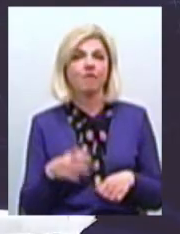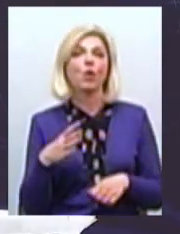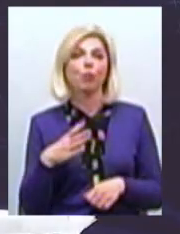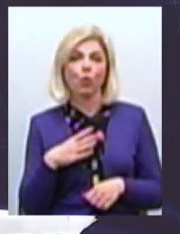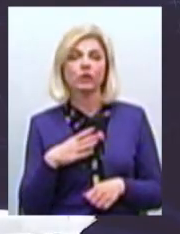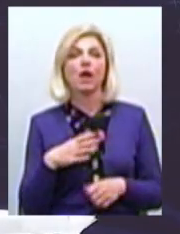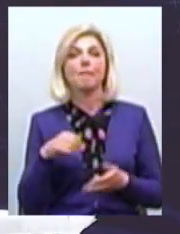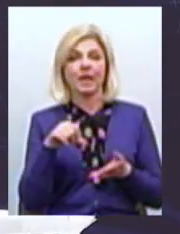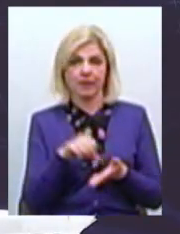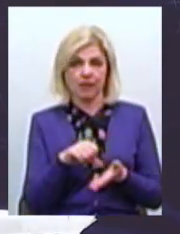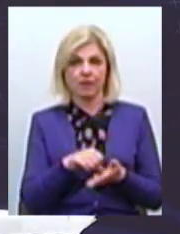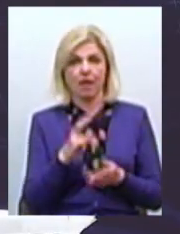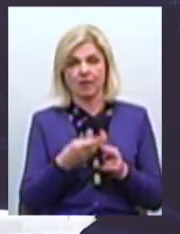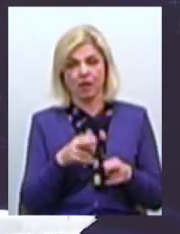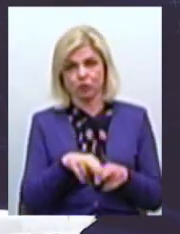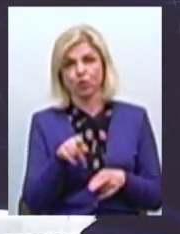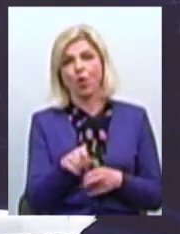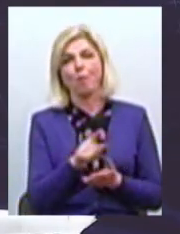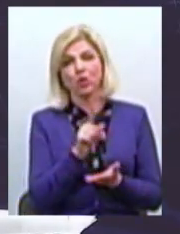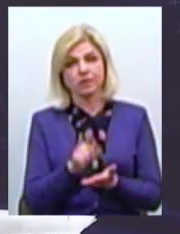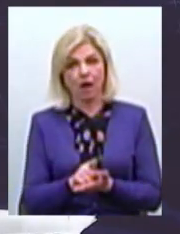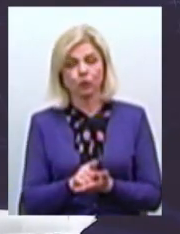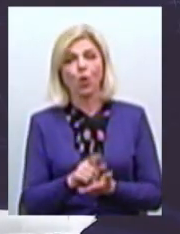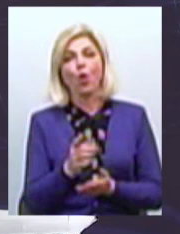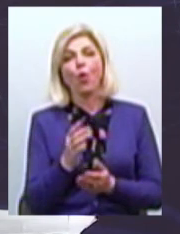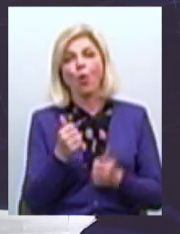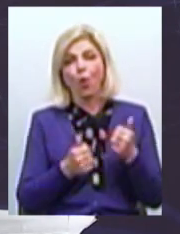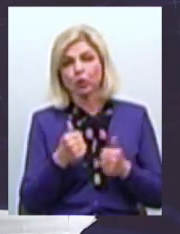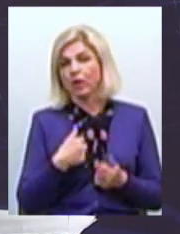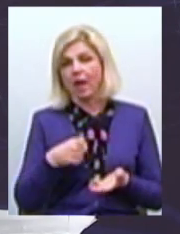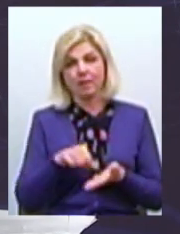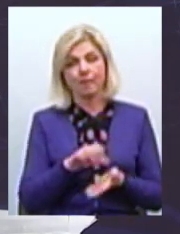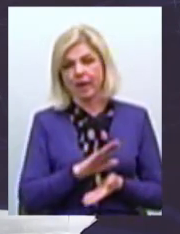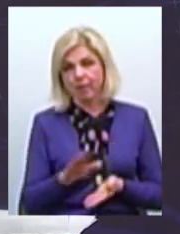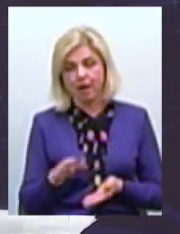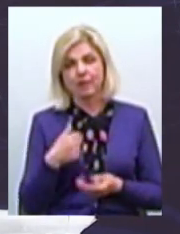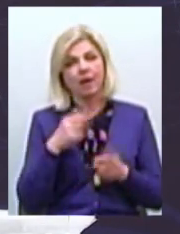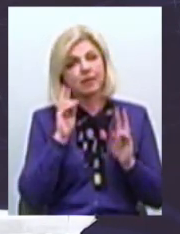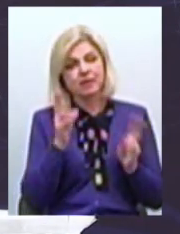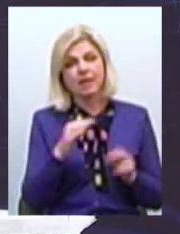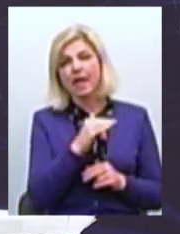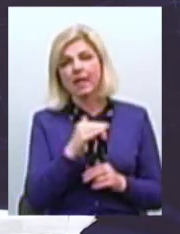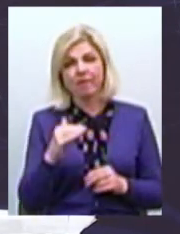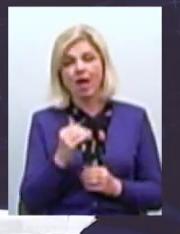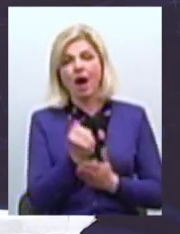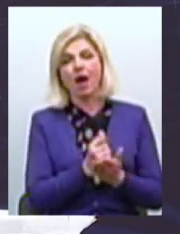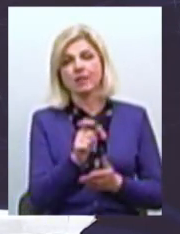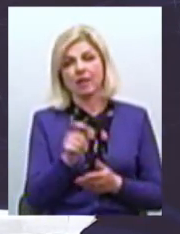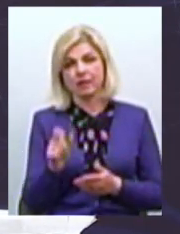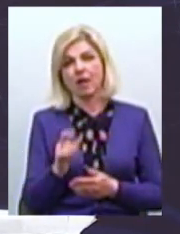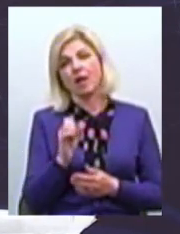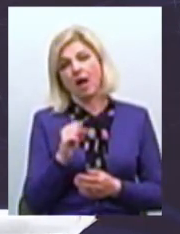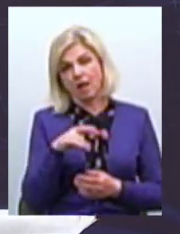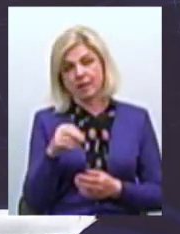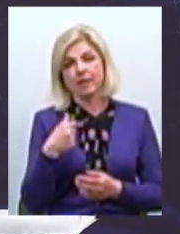претендентом на ту чи іншу посаду Тому сам конкурс, я в ньому не приймала участь, я не знаю рівень кандидатів Але в той же час